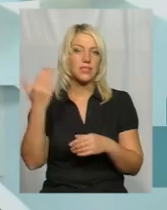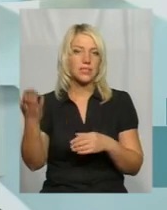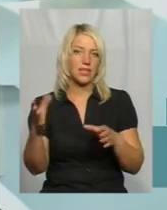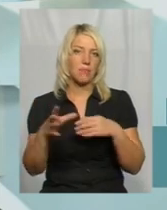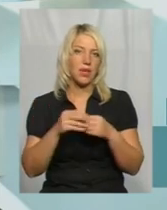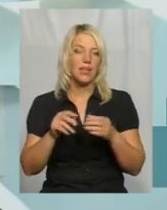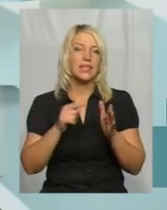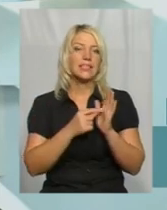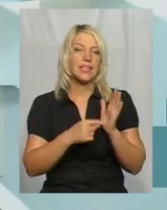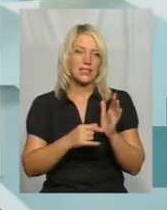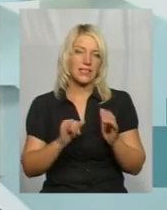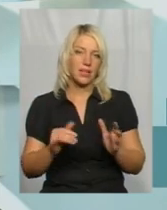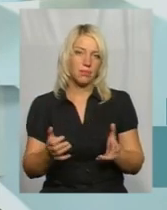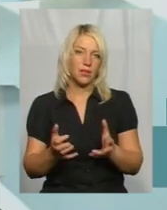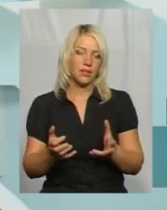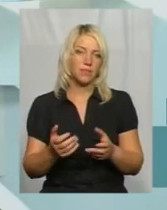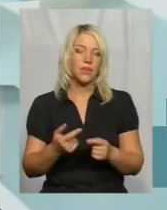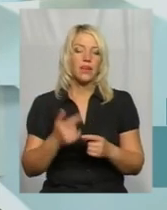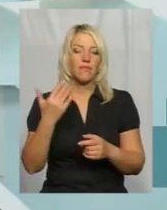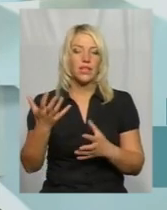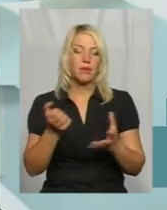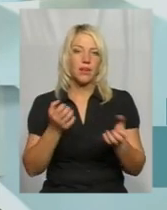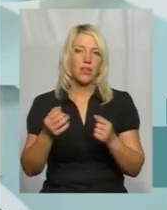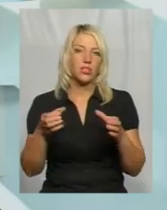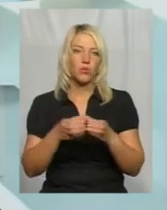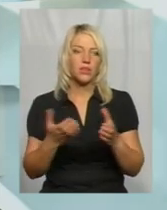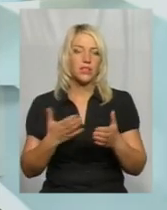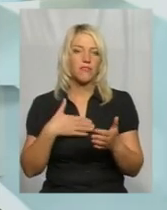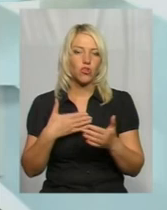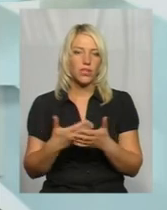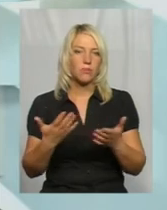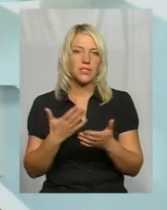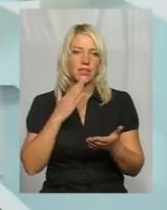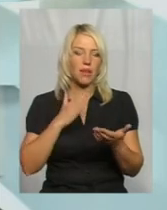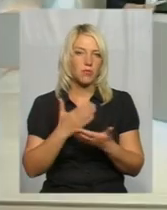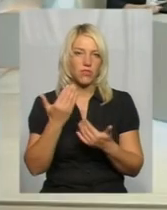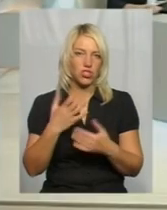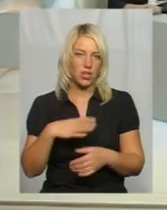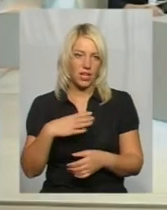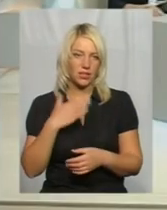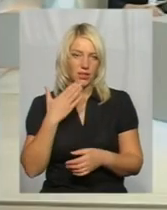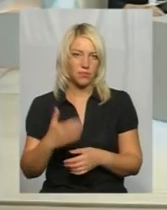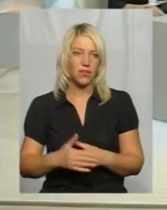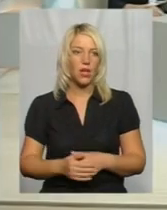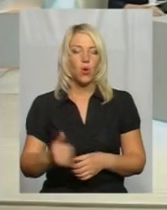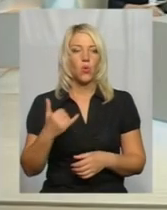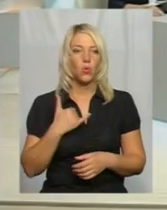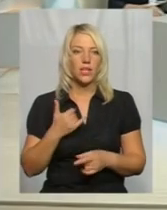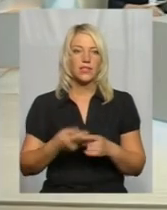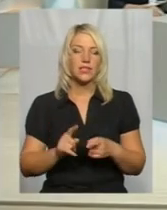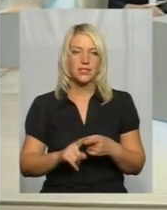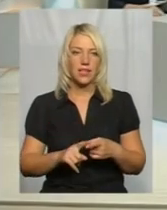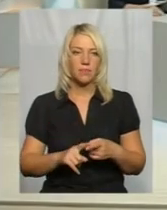підтримувати їх. От розкажіть, ви набираєте ще команду, яких волонтерів, з якими якостями ви чекаєте? У нас це